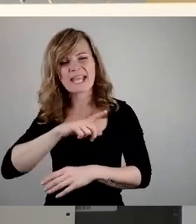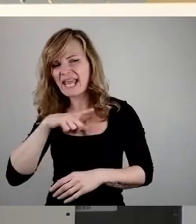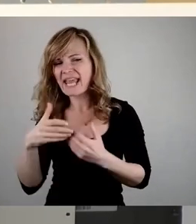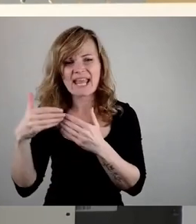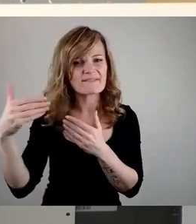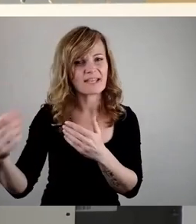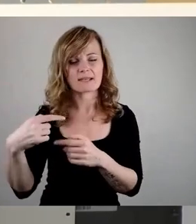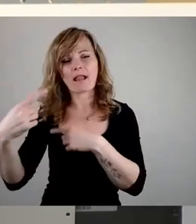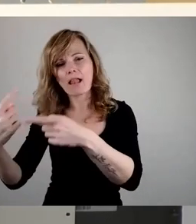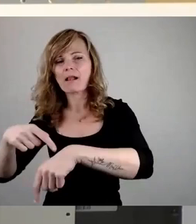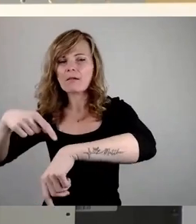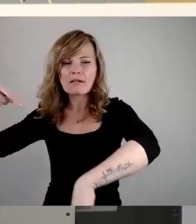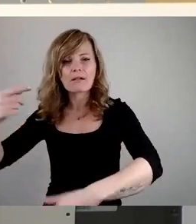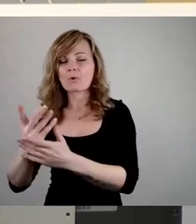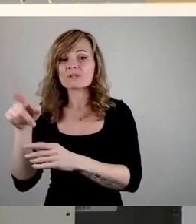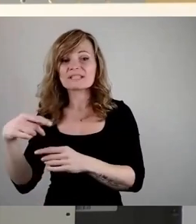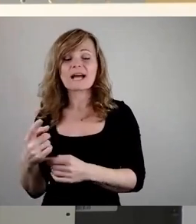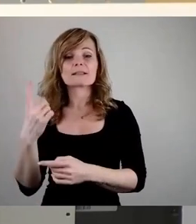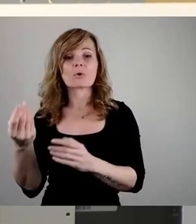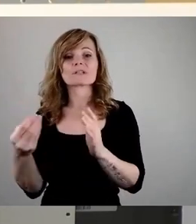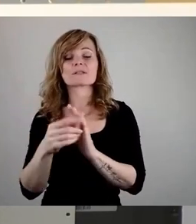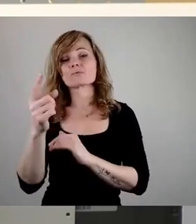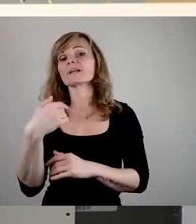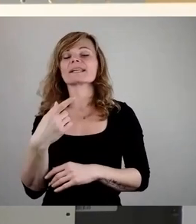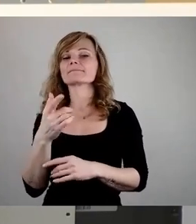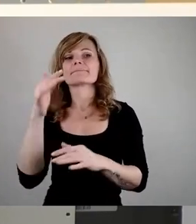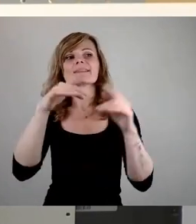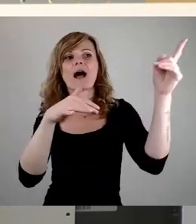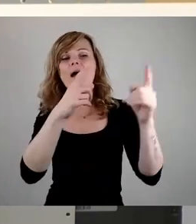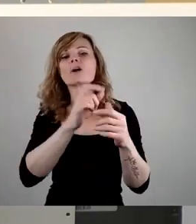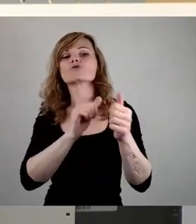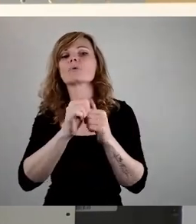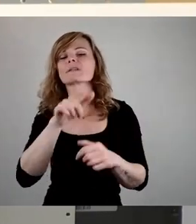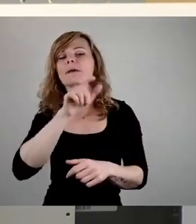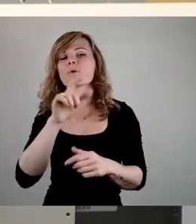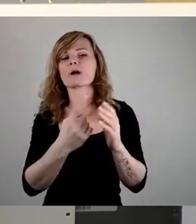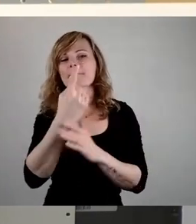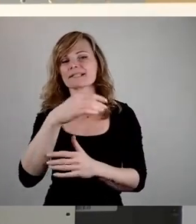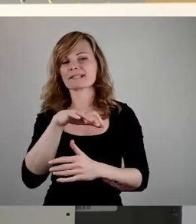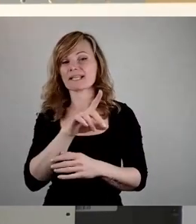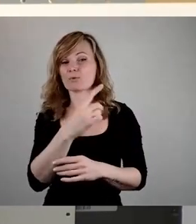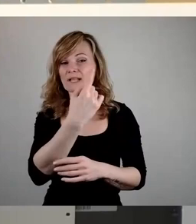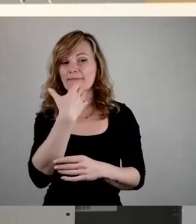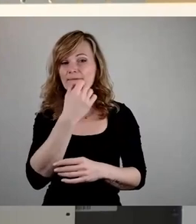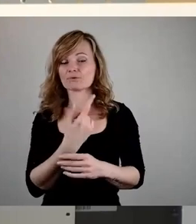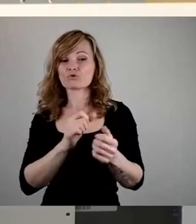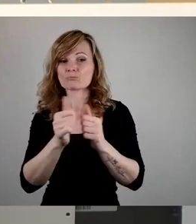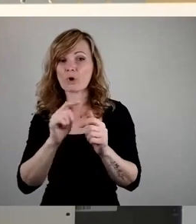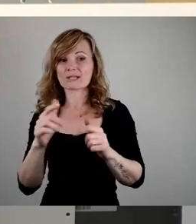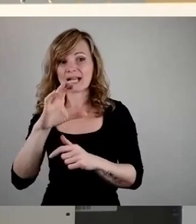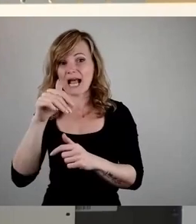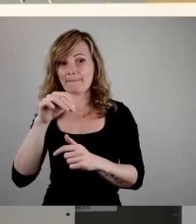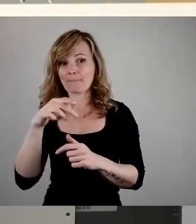Und noch dazu würden Sie verhindern, dass das, was der im Moment nicht mehr anwesende Sportbürgermeister der CDU gerne möchte, den Sportcampus dort nämlich zu